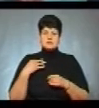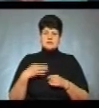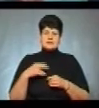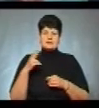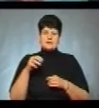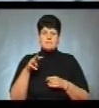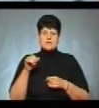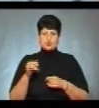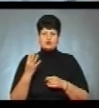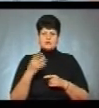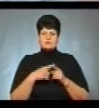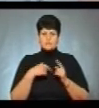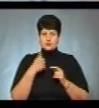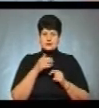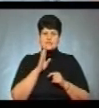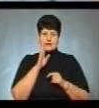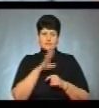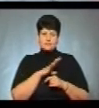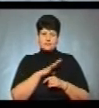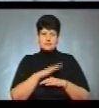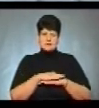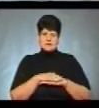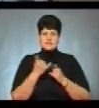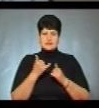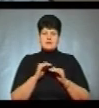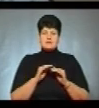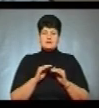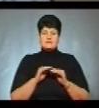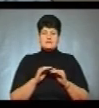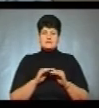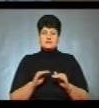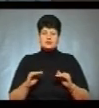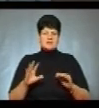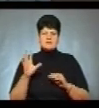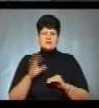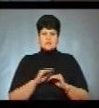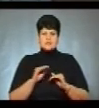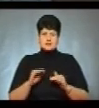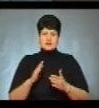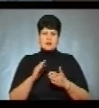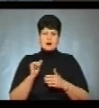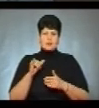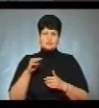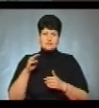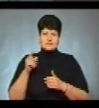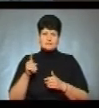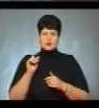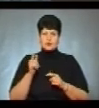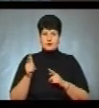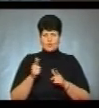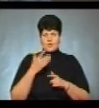4,5 роки, який зранку був на занятті, зараз він в садочку. Не всі діти з аутичними спектрами готові легко